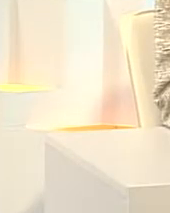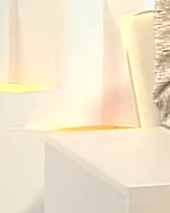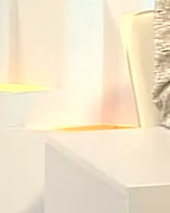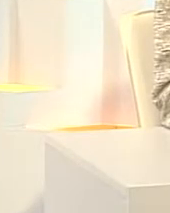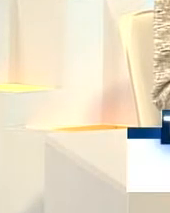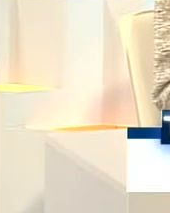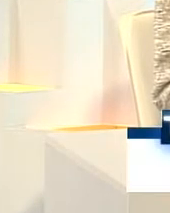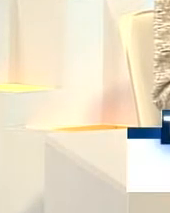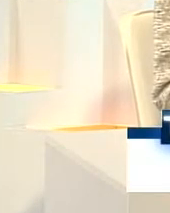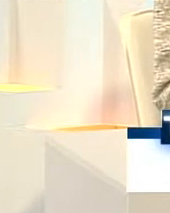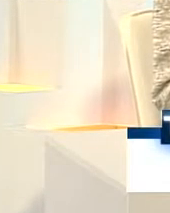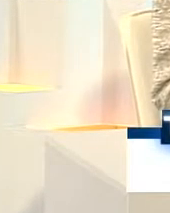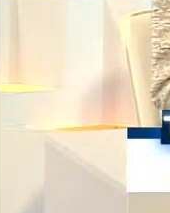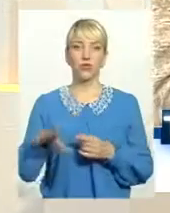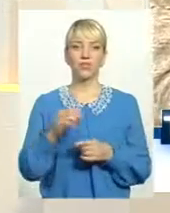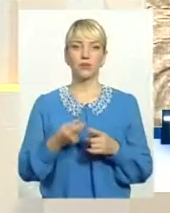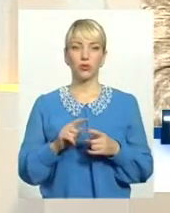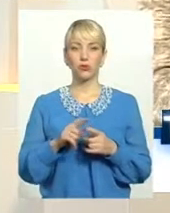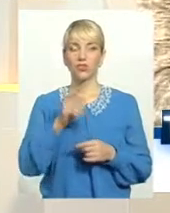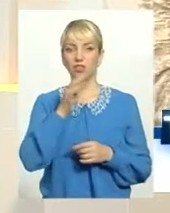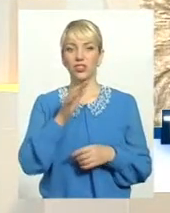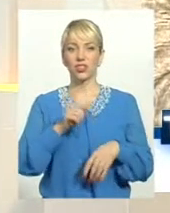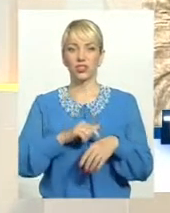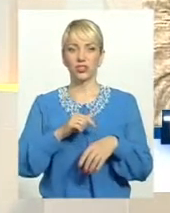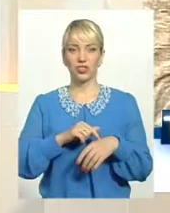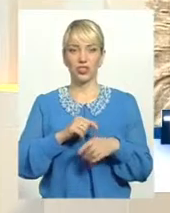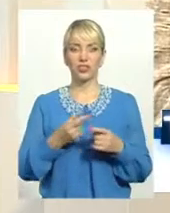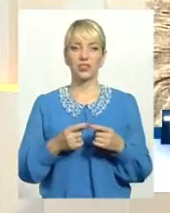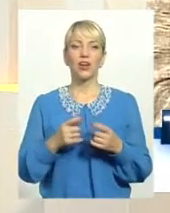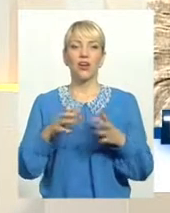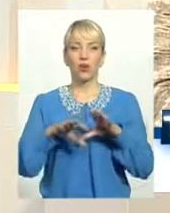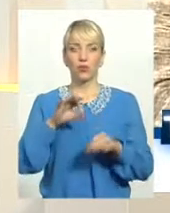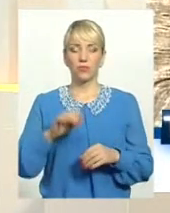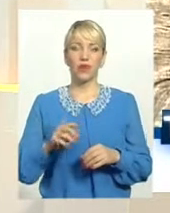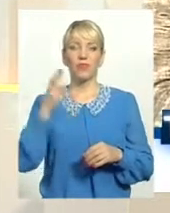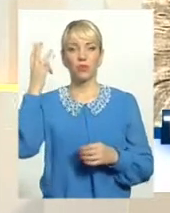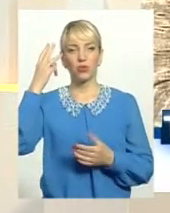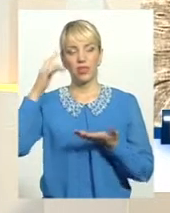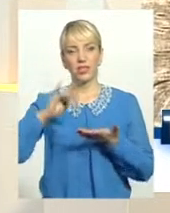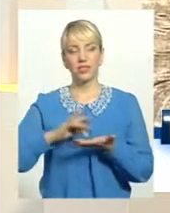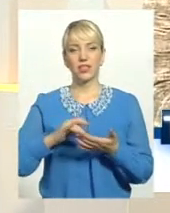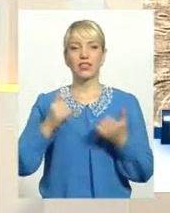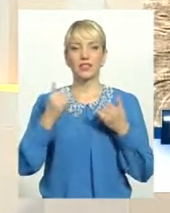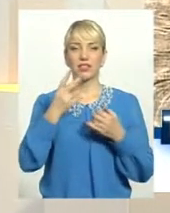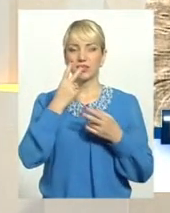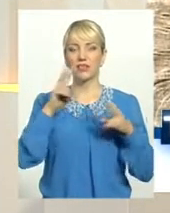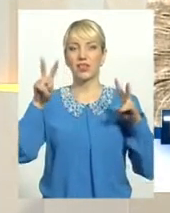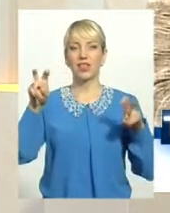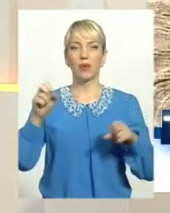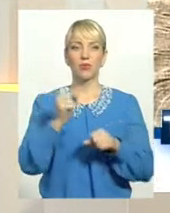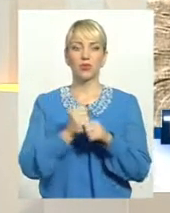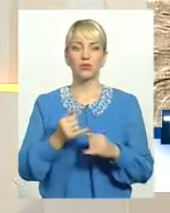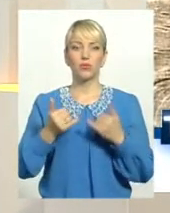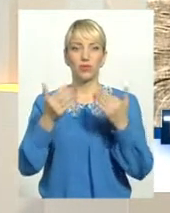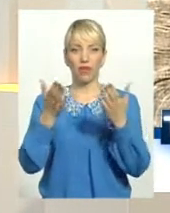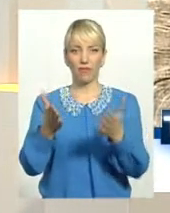Мої шанування усім, хто серед чималої кількості телеканалів у цій порі обрав саме поділяцентр. На часі тема працюємо для